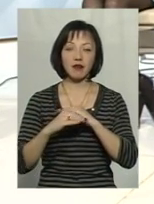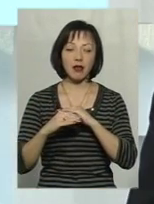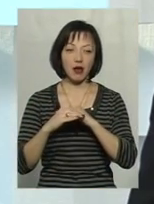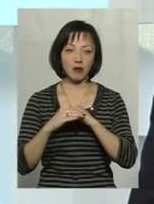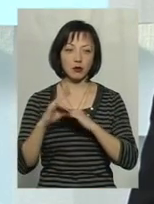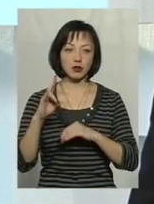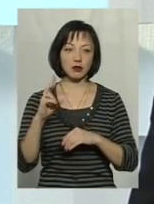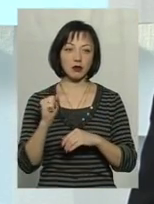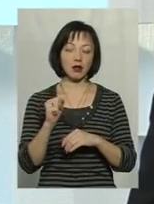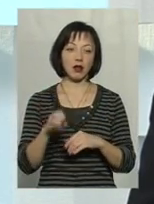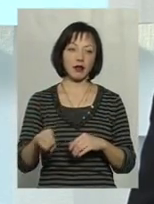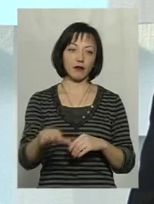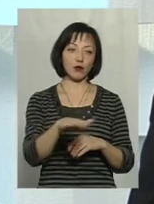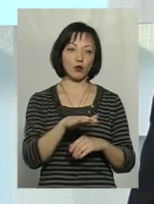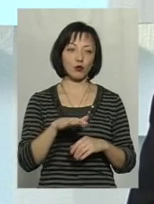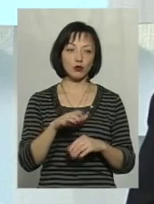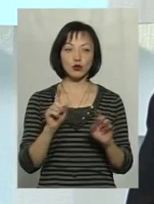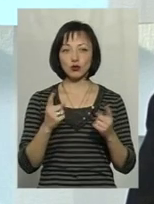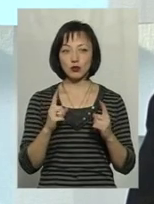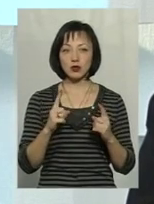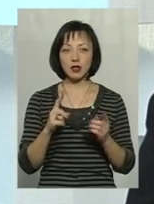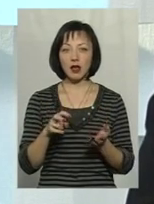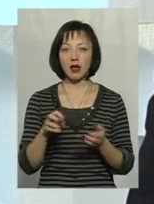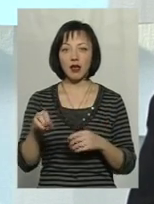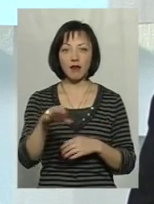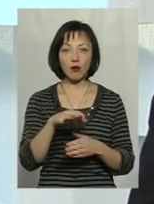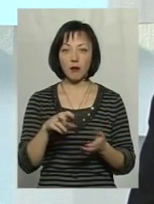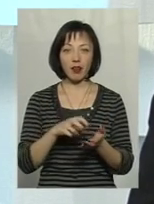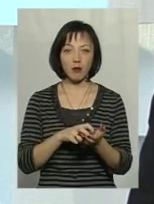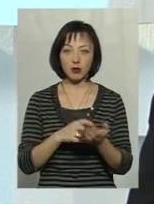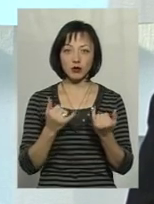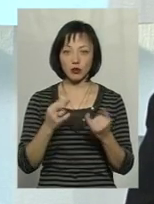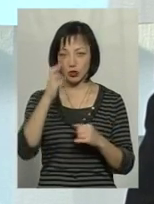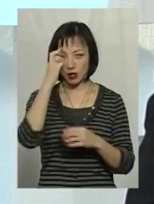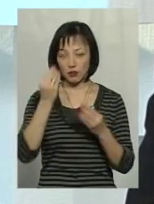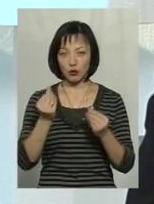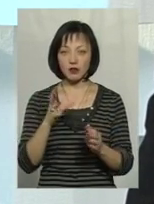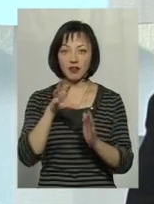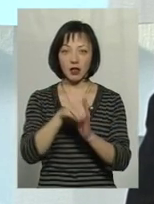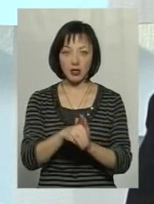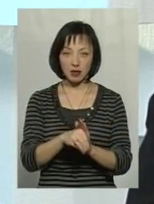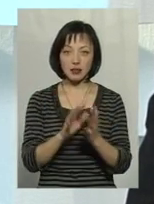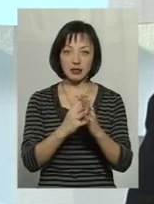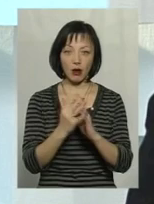на Європу. Ну, чомусь Європа не боїться сьогодні державні кошти вкладати в те ж саме сільське господарство. Якщо